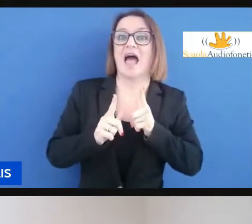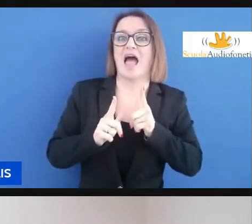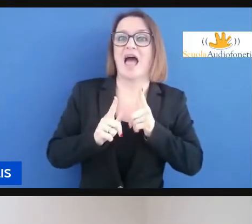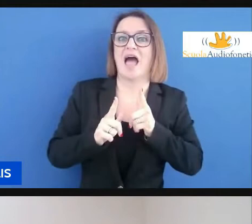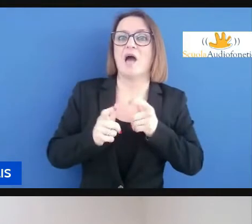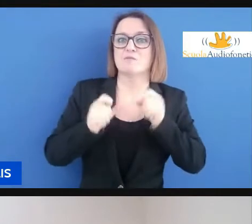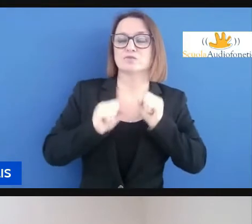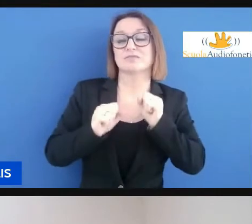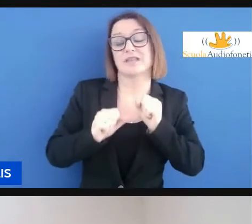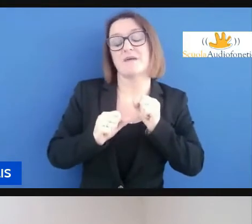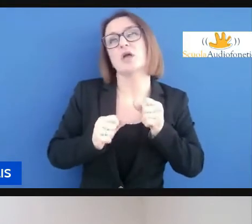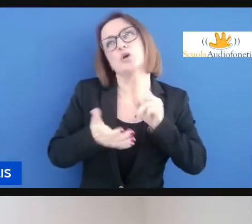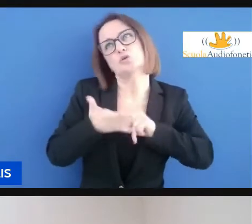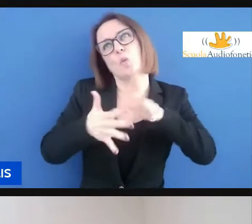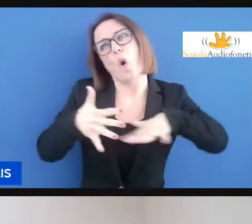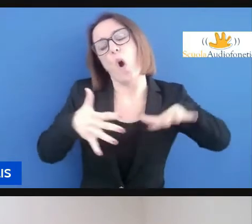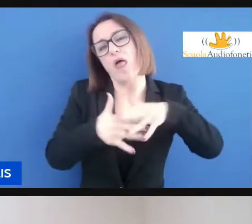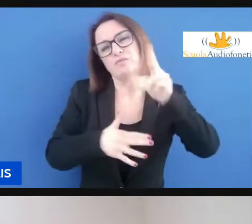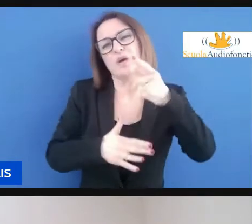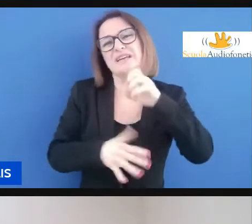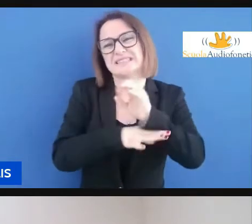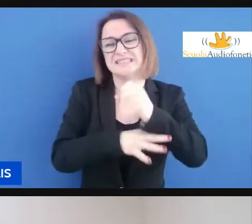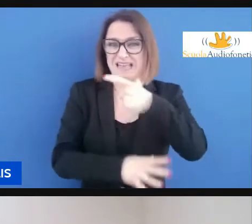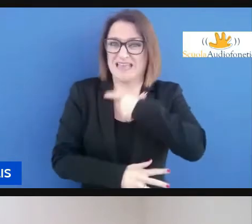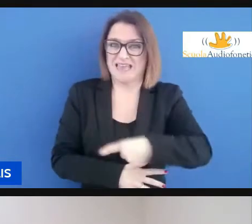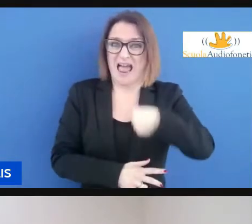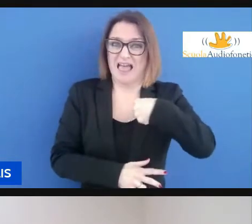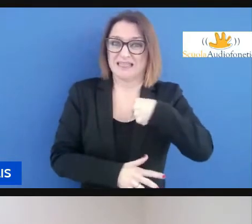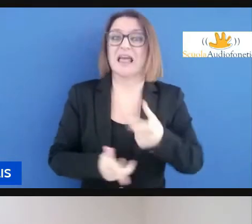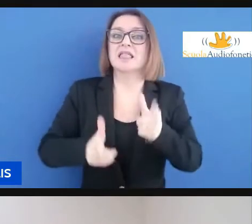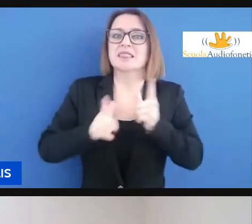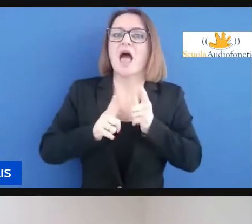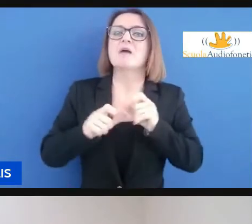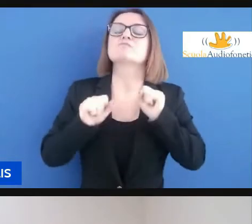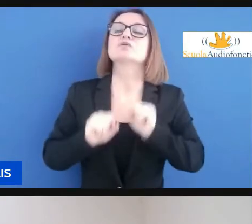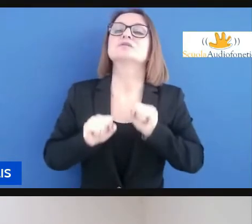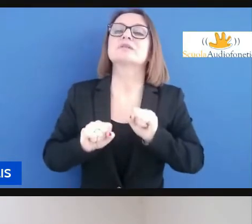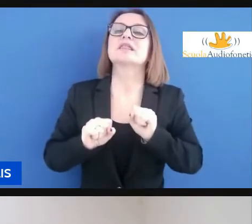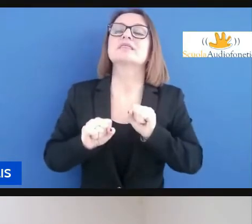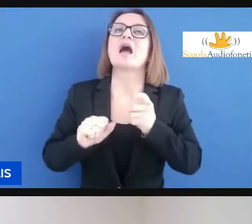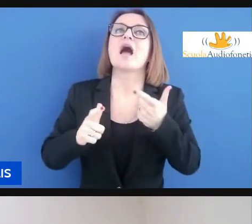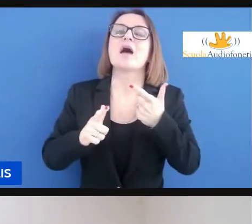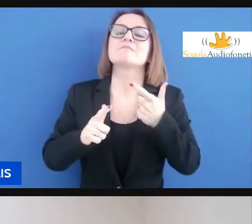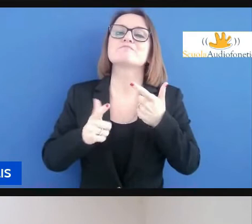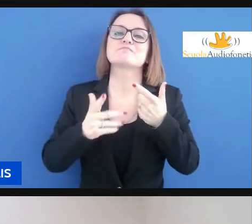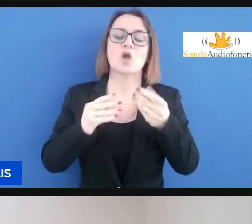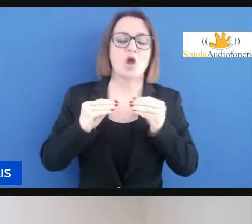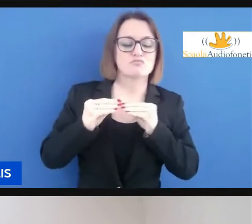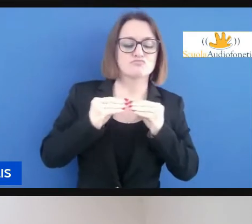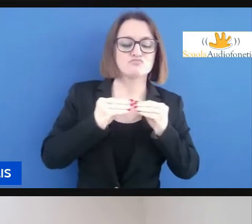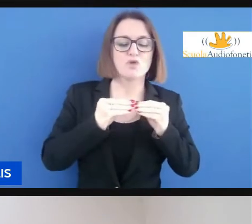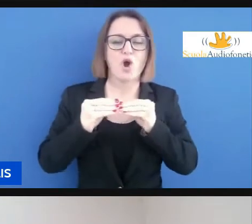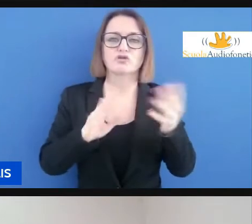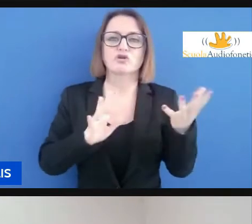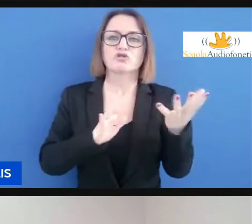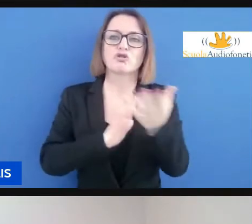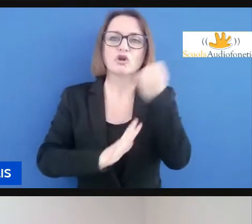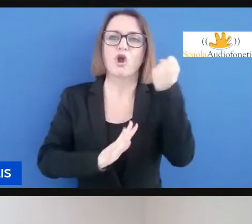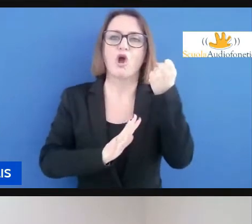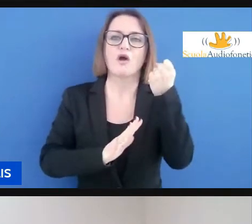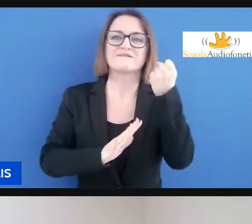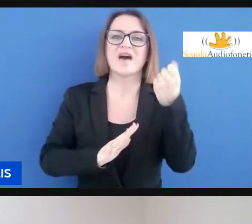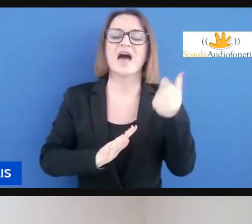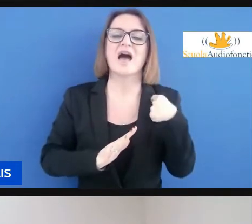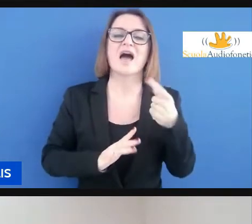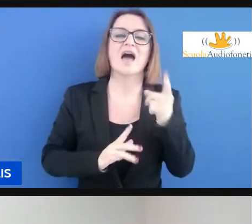possa effettivamente trovare la modalità più opportuna per far sì che ogni